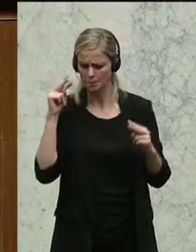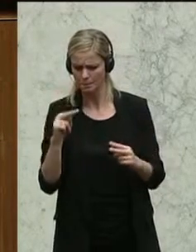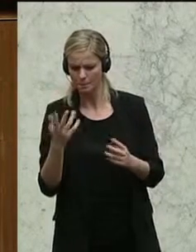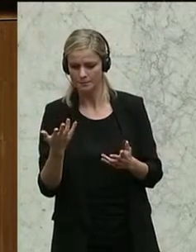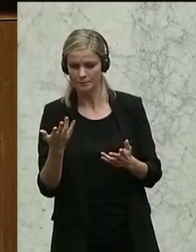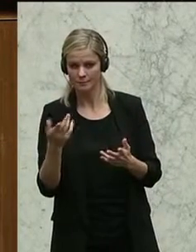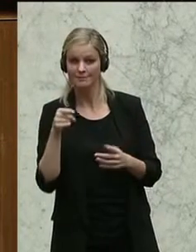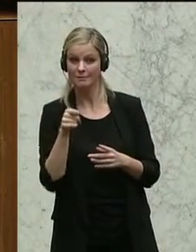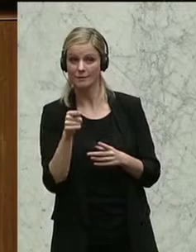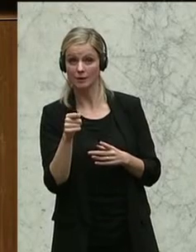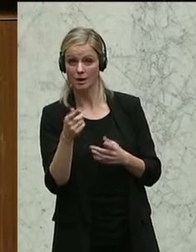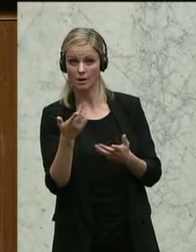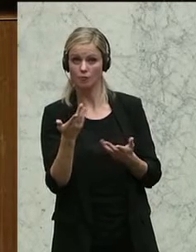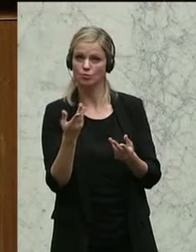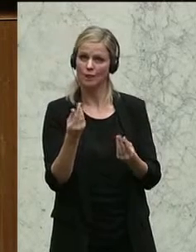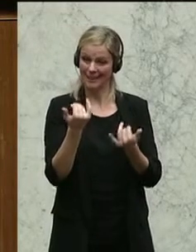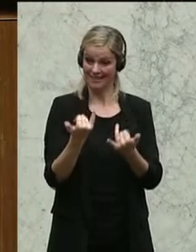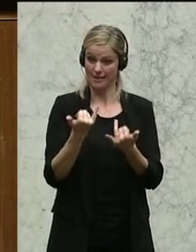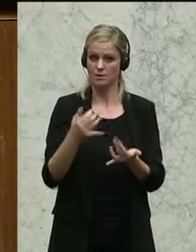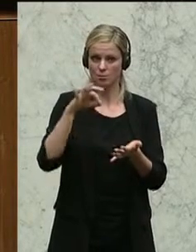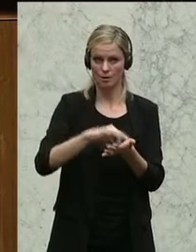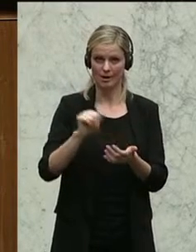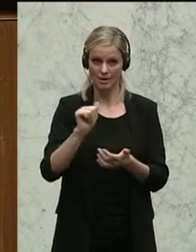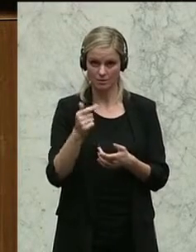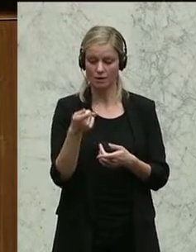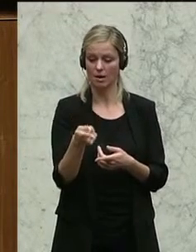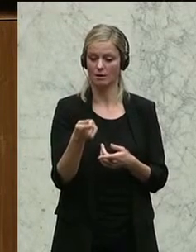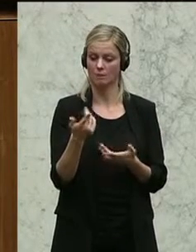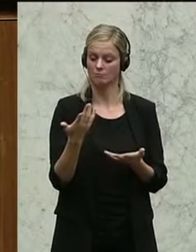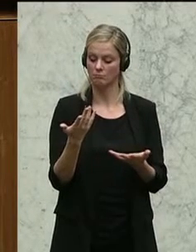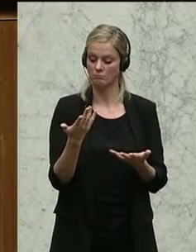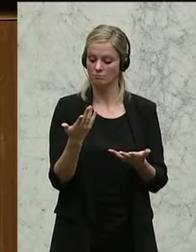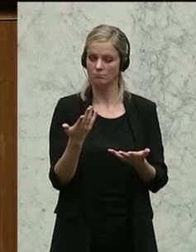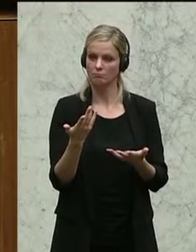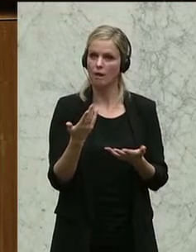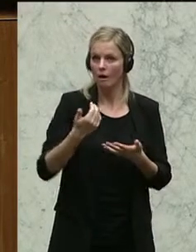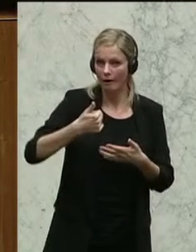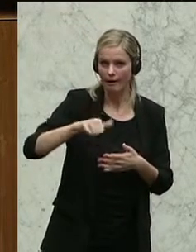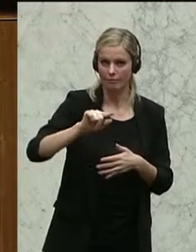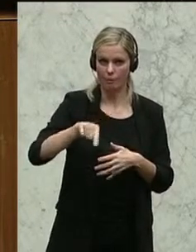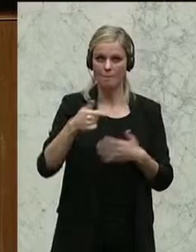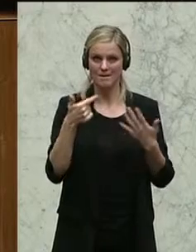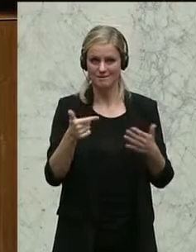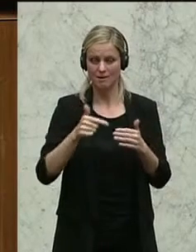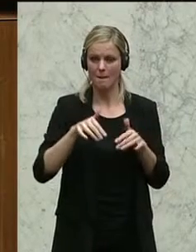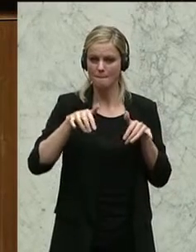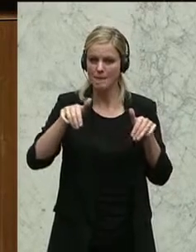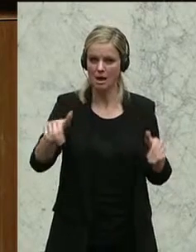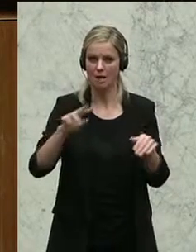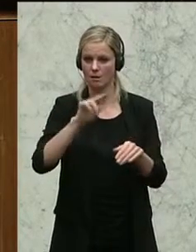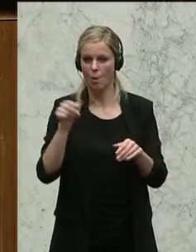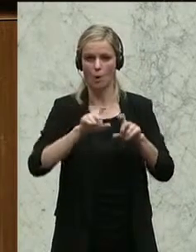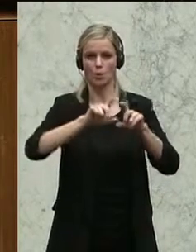Die ASFINAG ist derzeit mit 11,7 Milliarden Euro verschuldet. Das wird